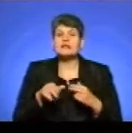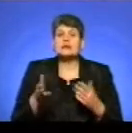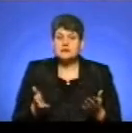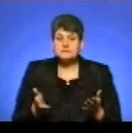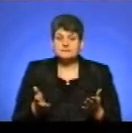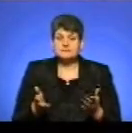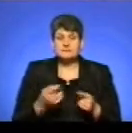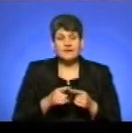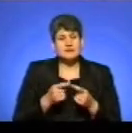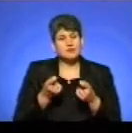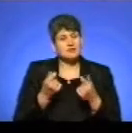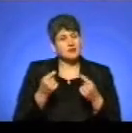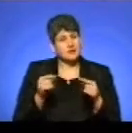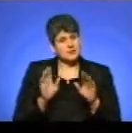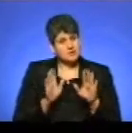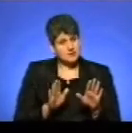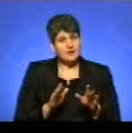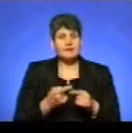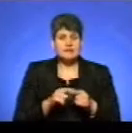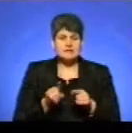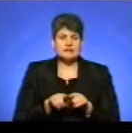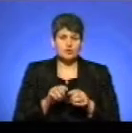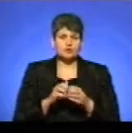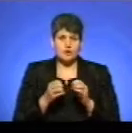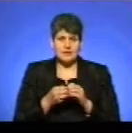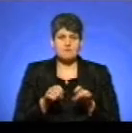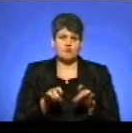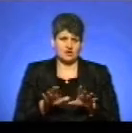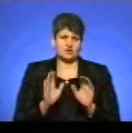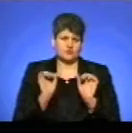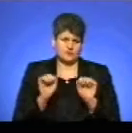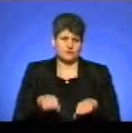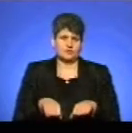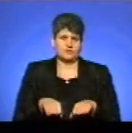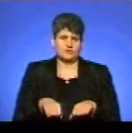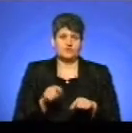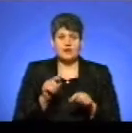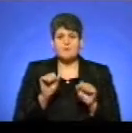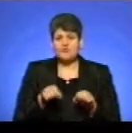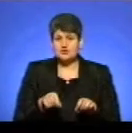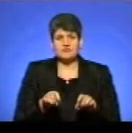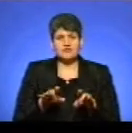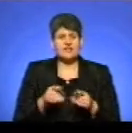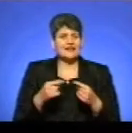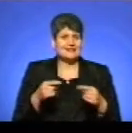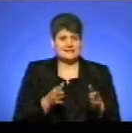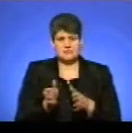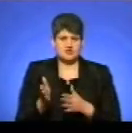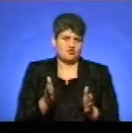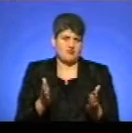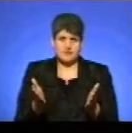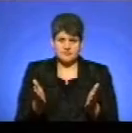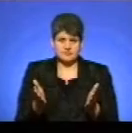це трошки інше, але також ця проблема вирішується. Вона може вирішитися різними шляхами,